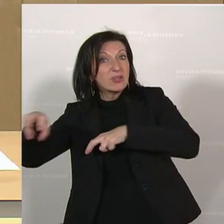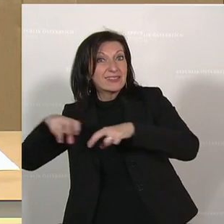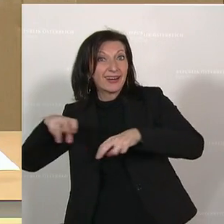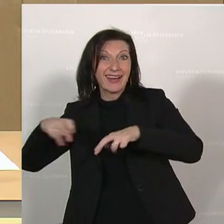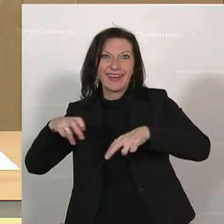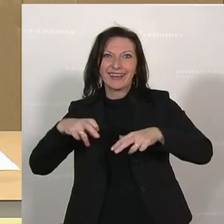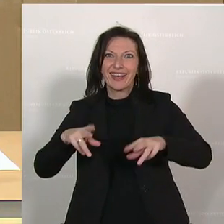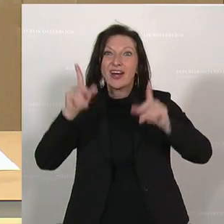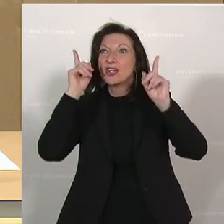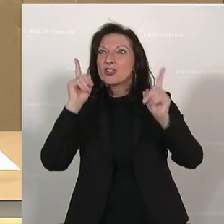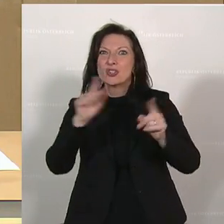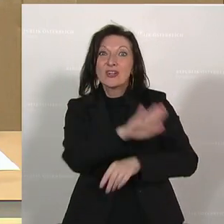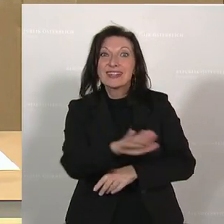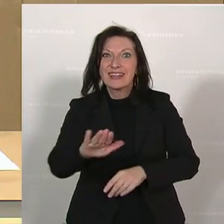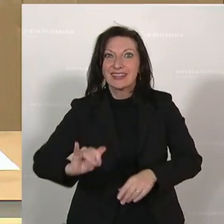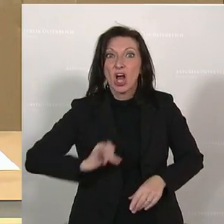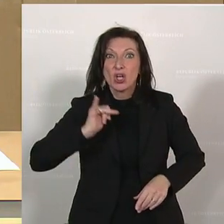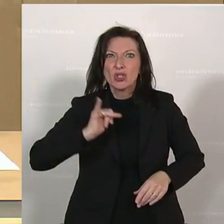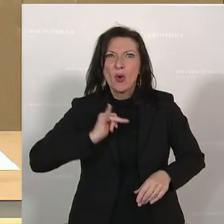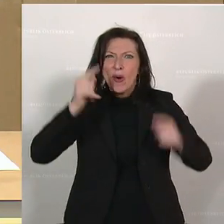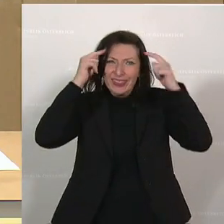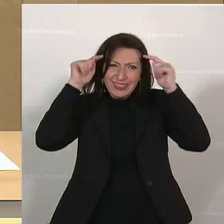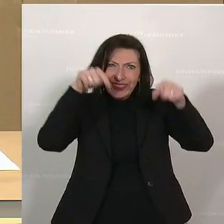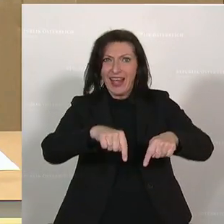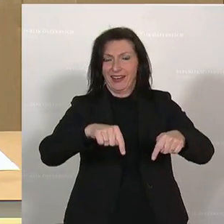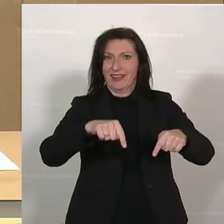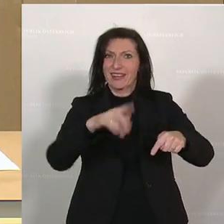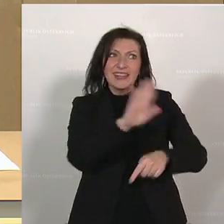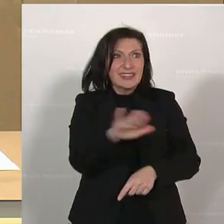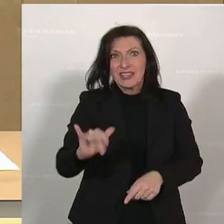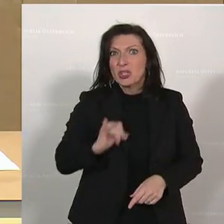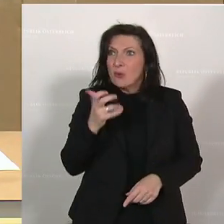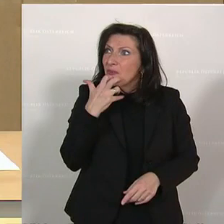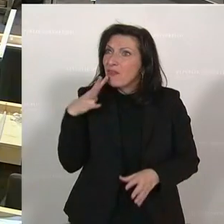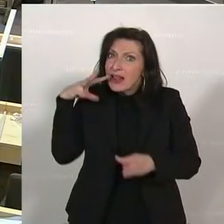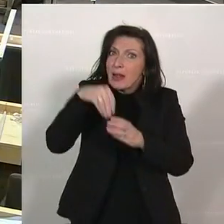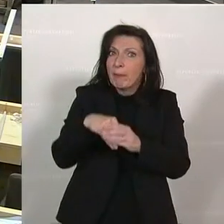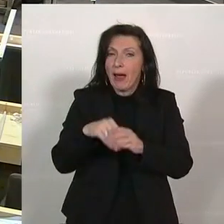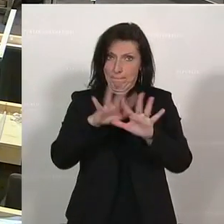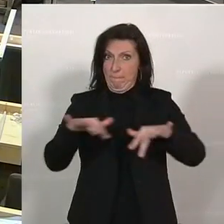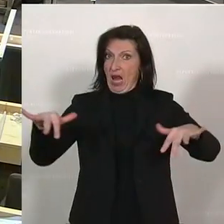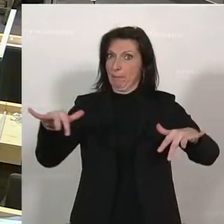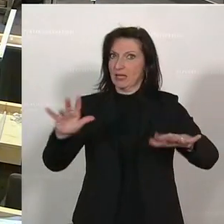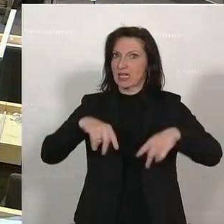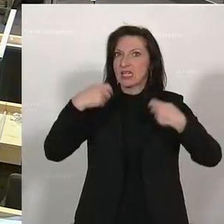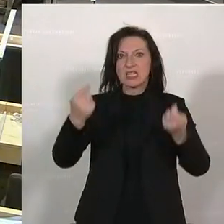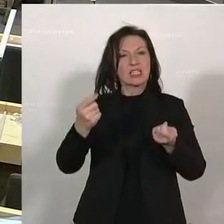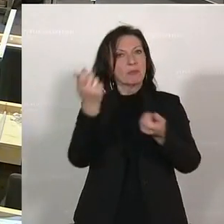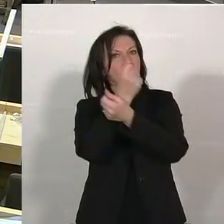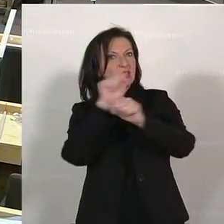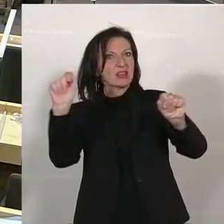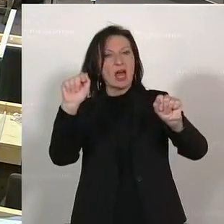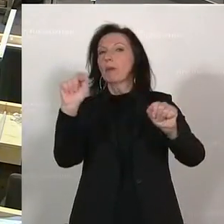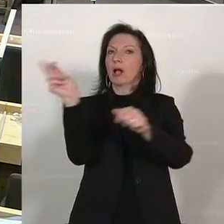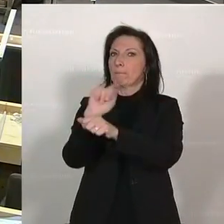entsprechenden Stellenwert einräumen. Und ich glaube, das ist wichtig. Junge Menschen wollen teilhaben. Wir haben das im Parlament jetzt auch mit dem Demokratiemonitor wieder gesehen.